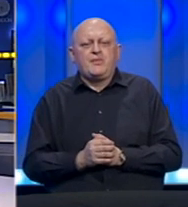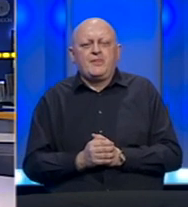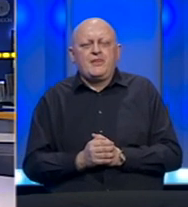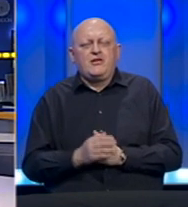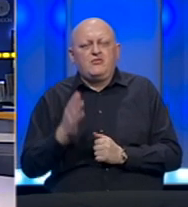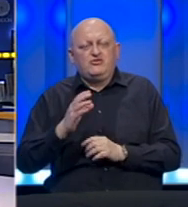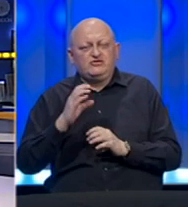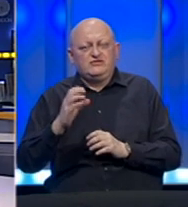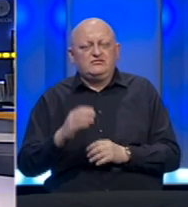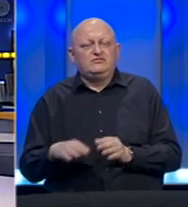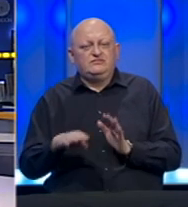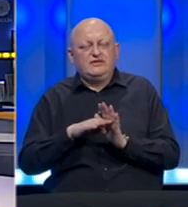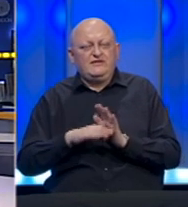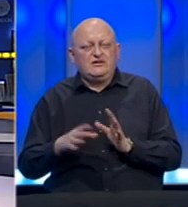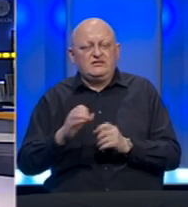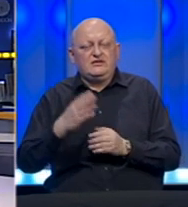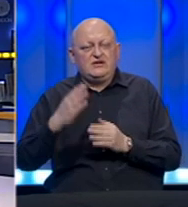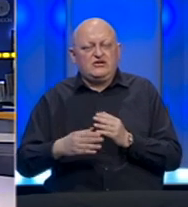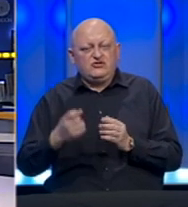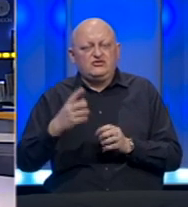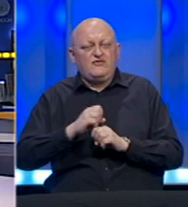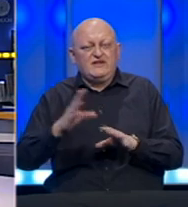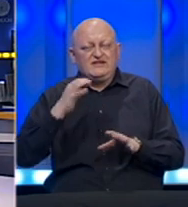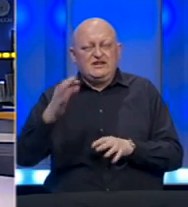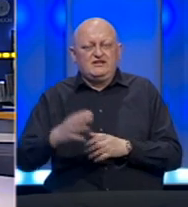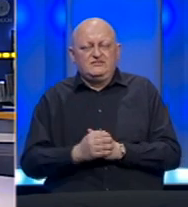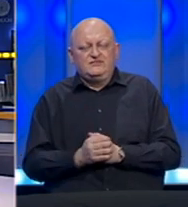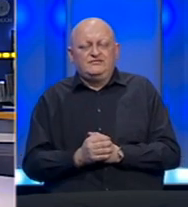Poštovani gledalci, dnevnik je završen na kraju još jednom vijesi dana.